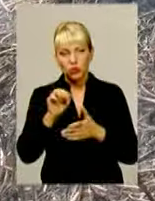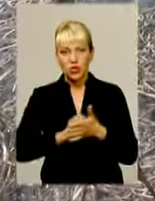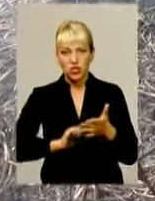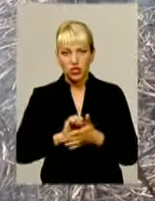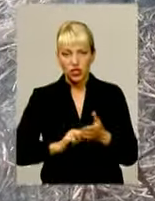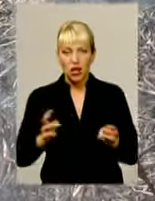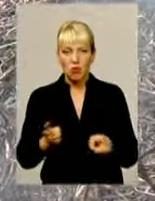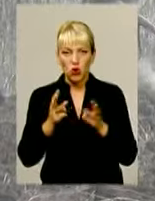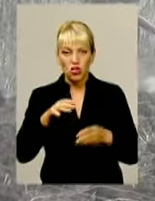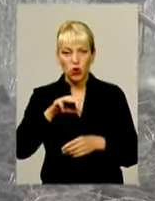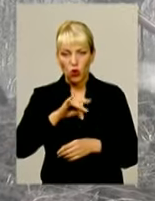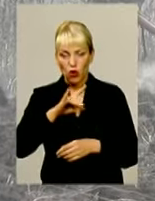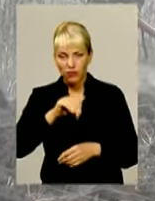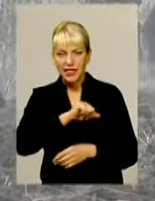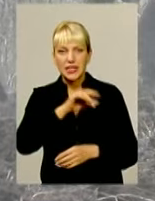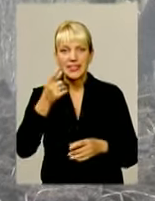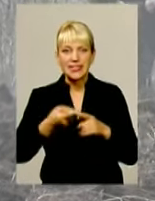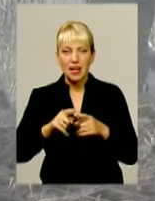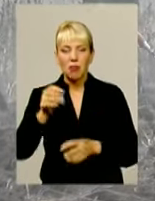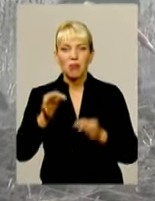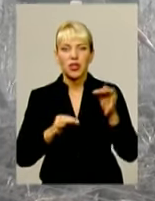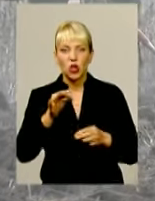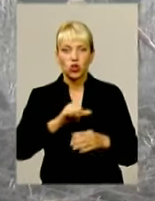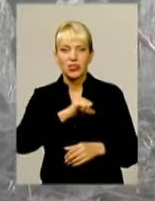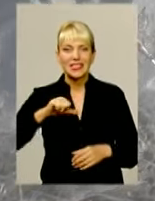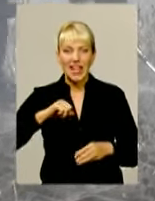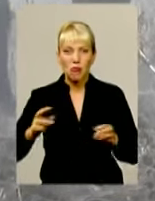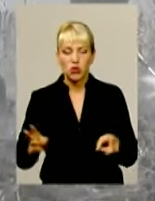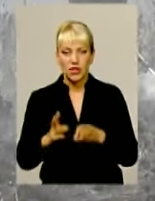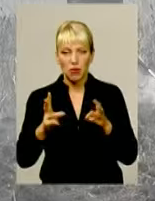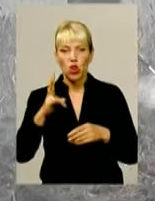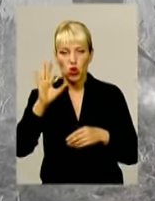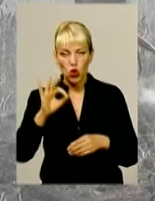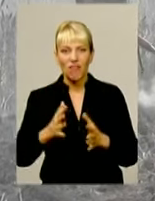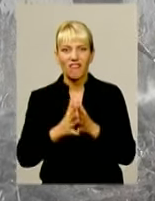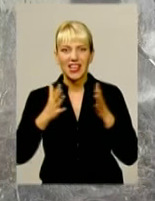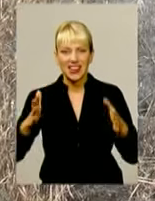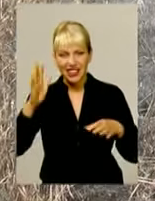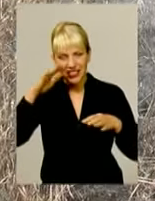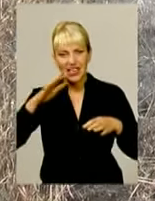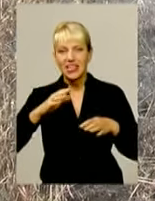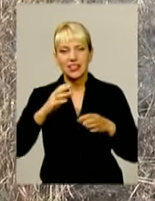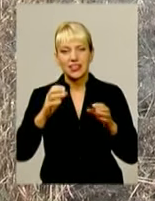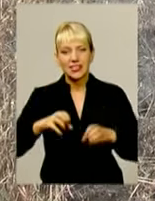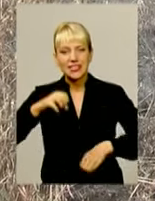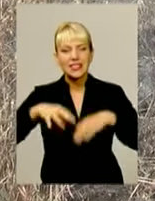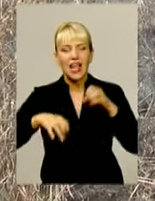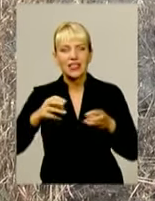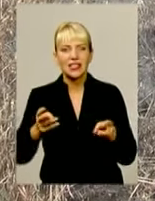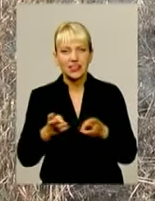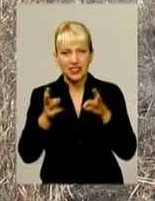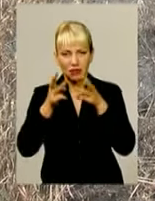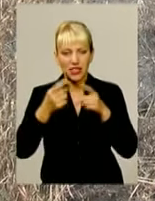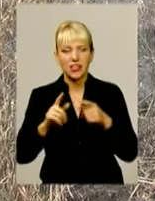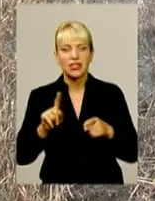пожежі торфу – все-таки природне самозаймання. Однак, кажуть, до великого задимлення, яке спостерігалося в обласному центрі впродовж останньої